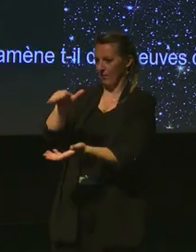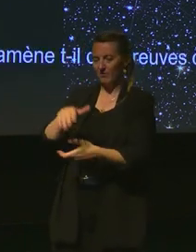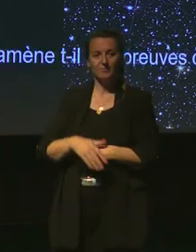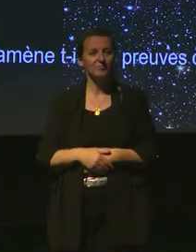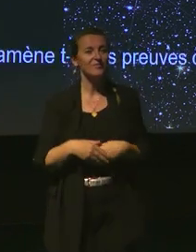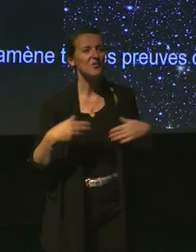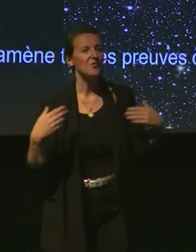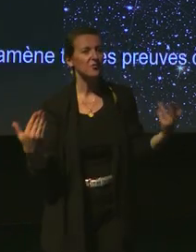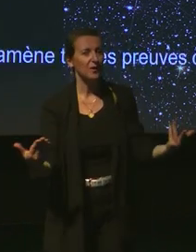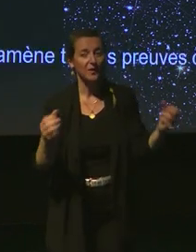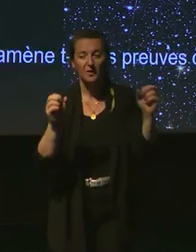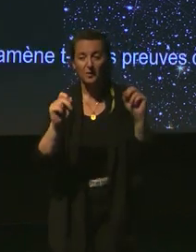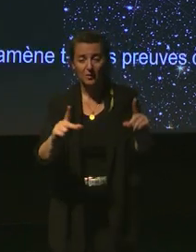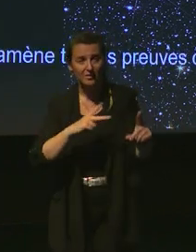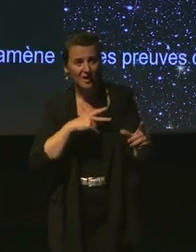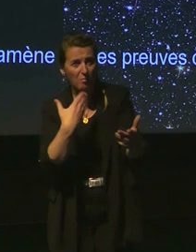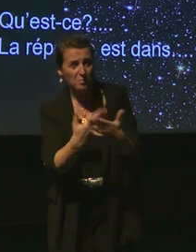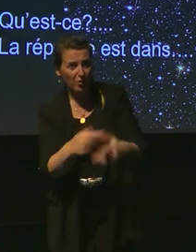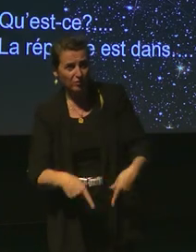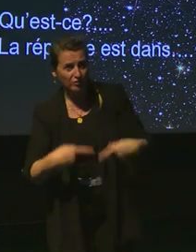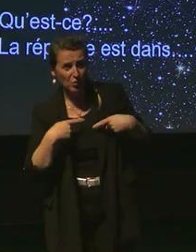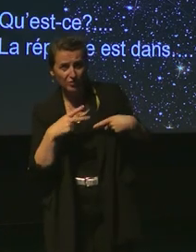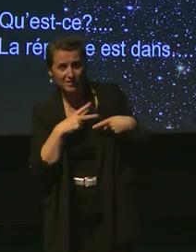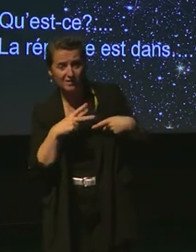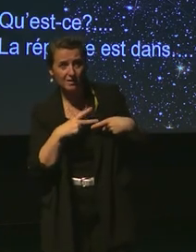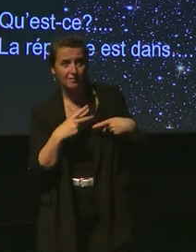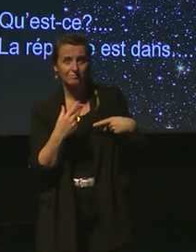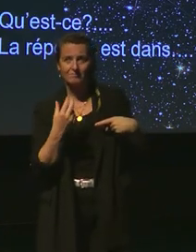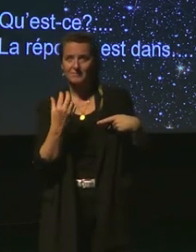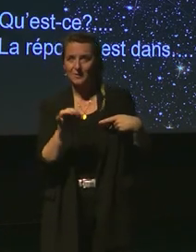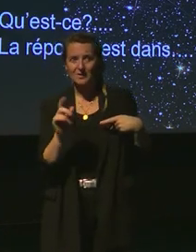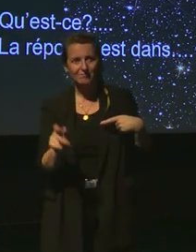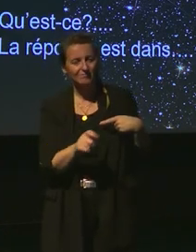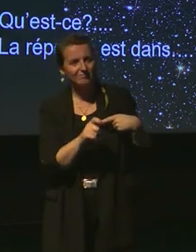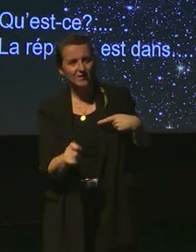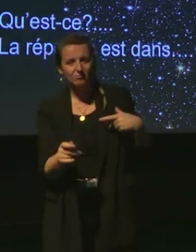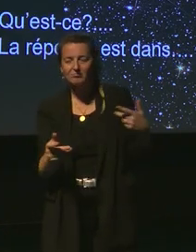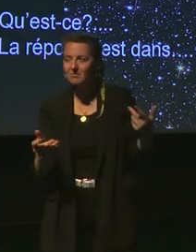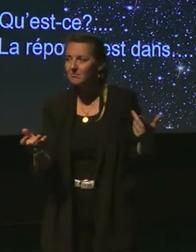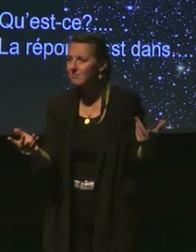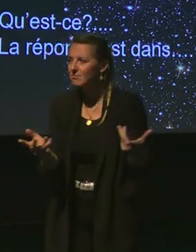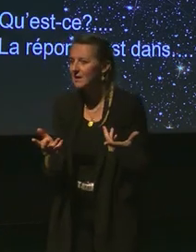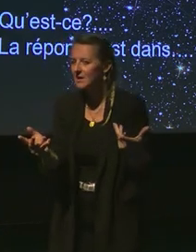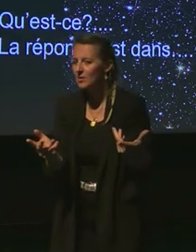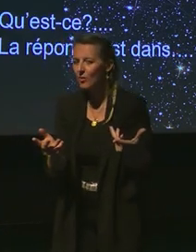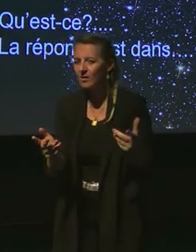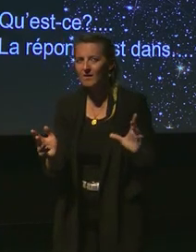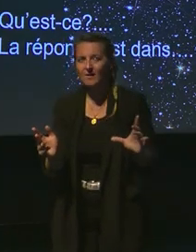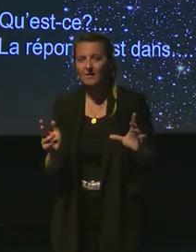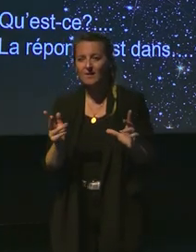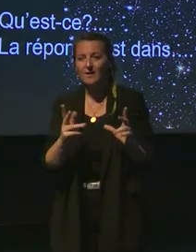voilà ramène-t-il les preuves de vie ta réponse est oui qu'est-ce que c'est ta réponse est donc